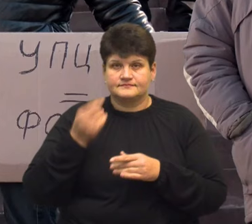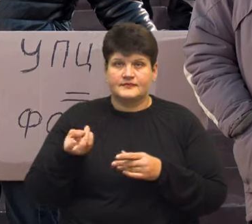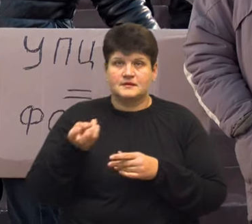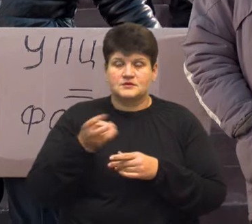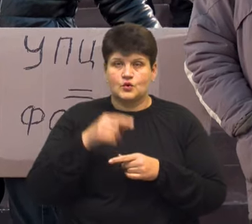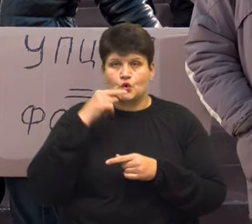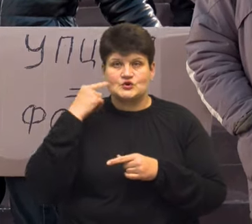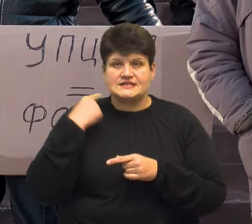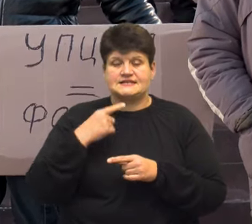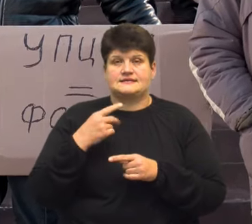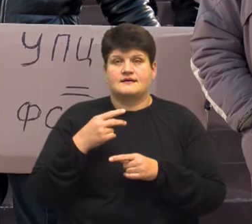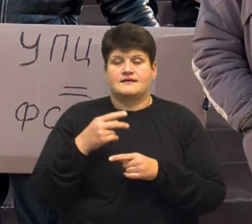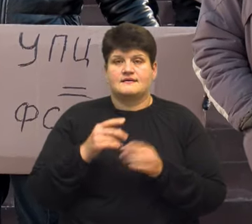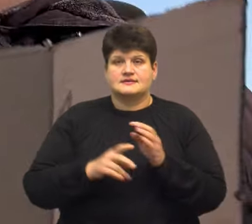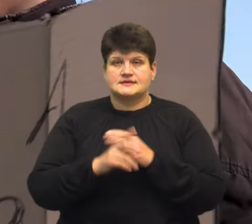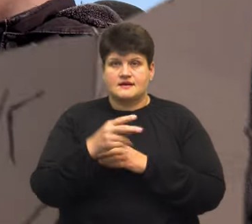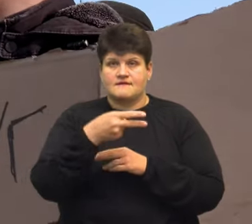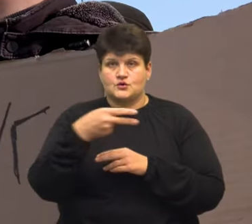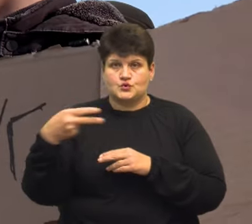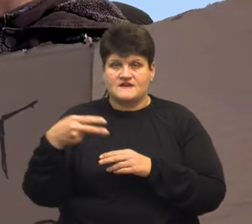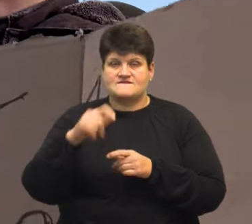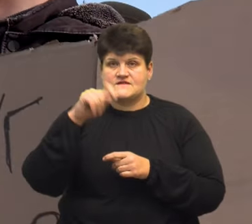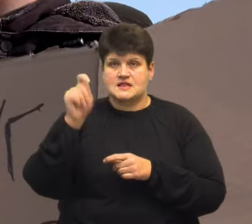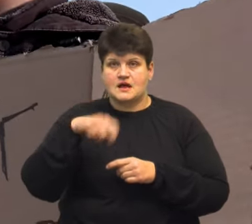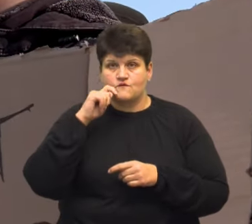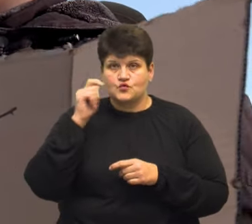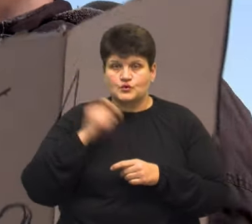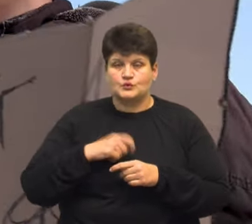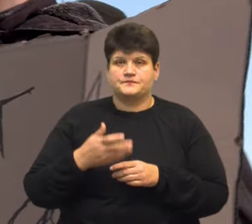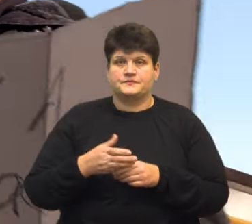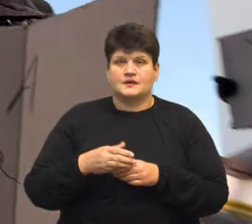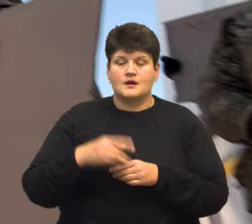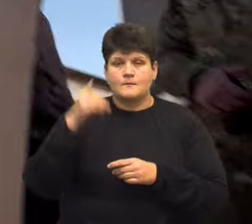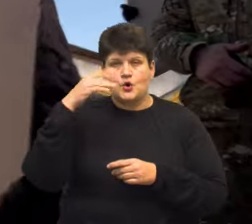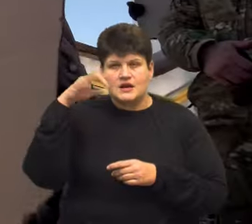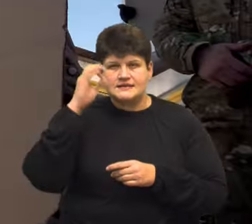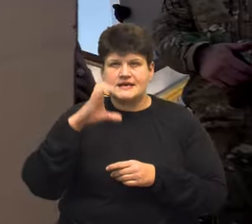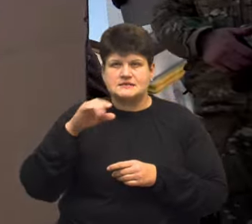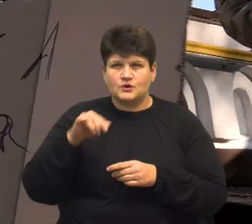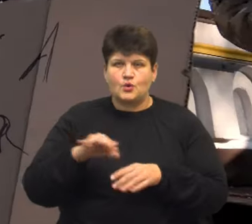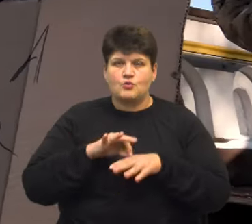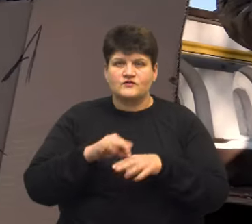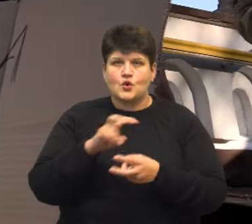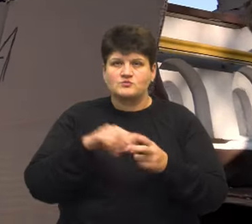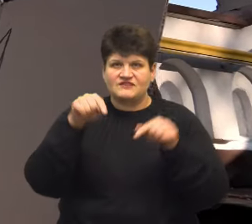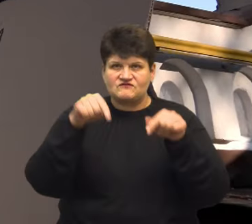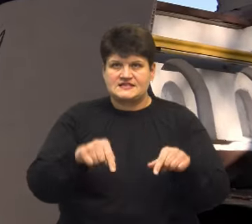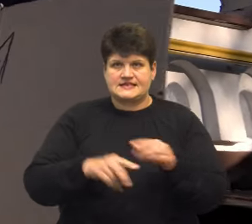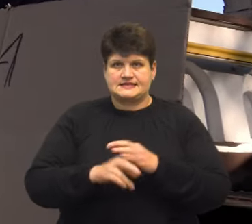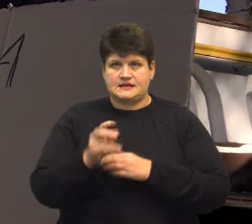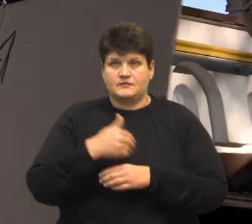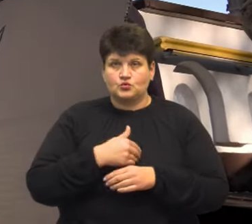«Російська церква дорівнює війна в Україні». Поліція, СБУ, проведіть обшуки в цій церкві! Ми хочемо